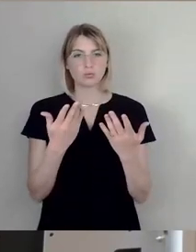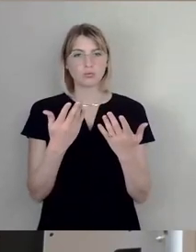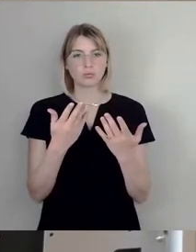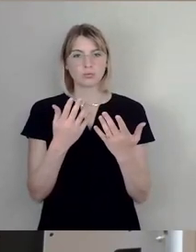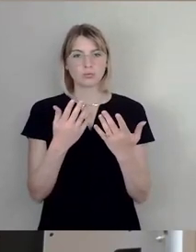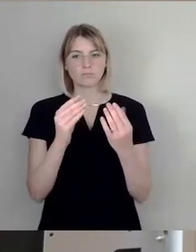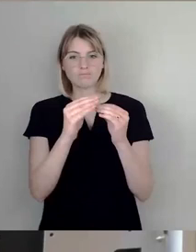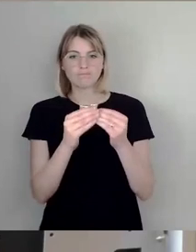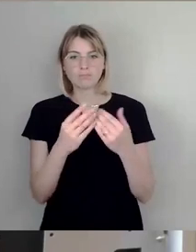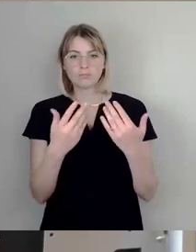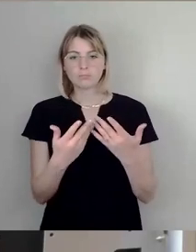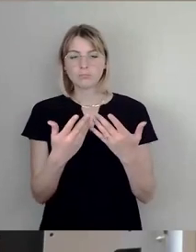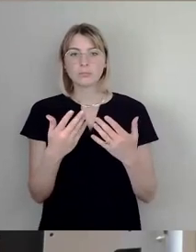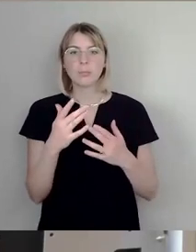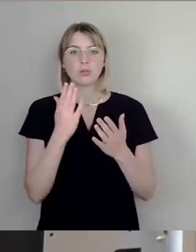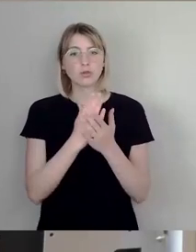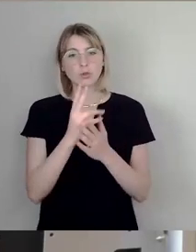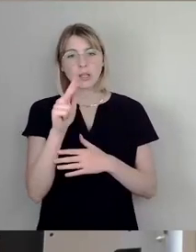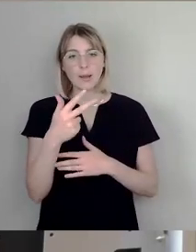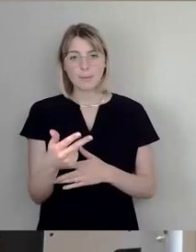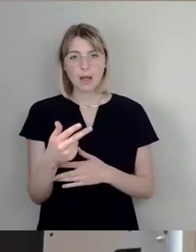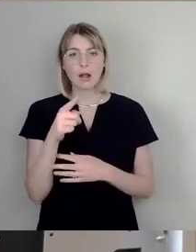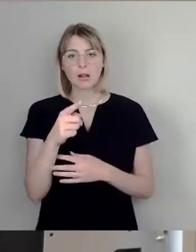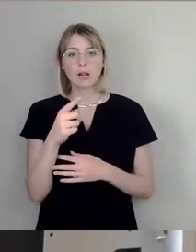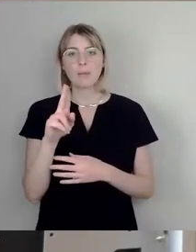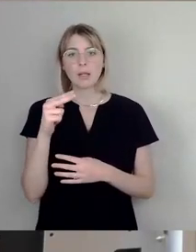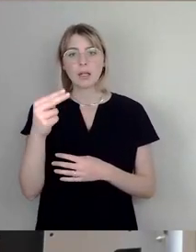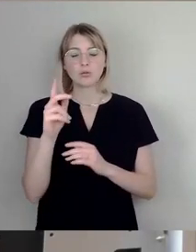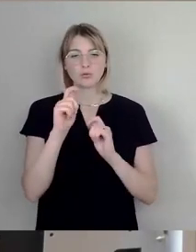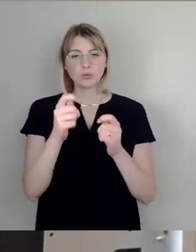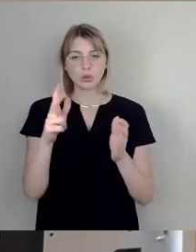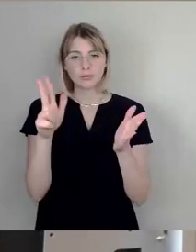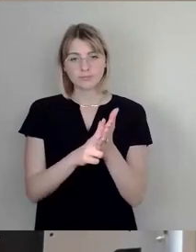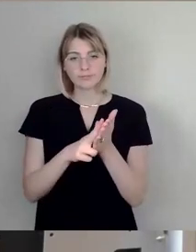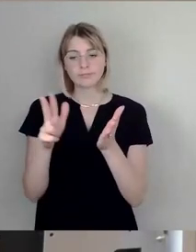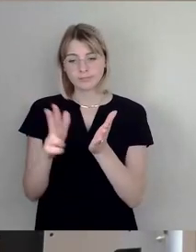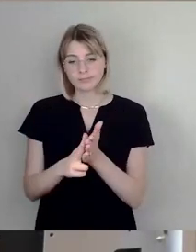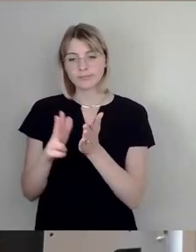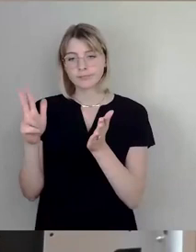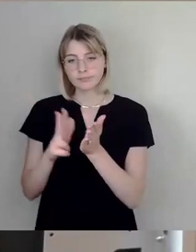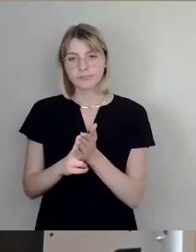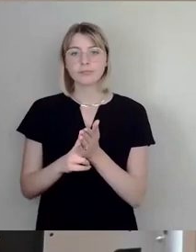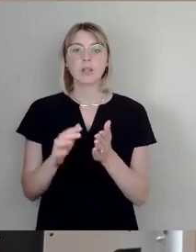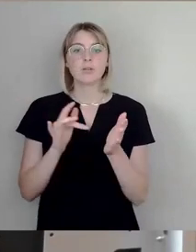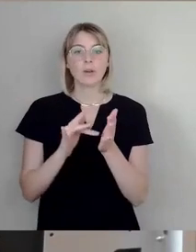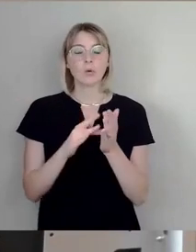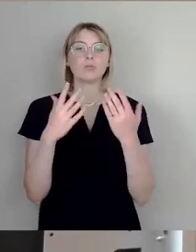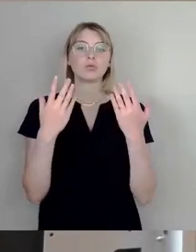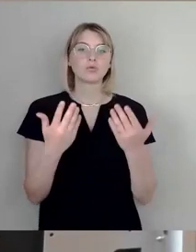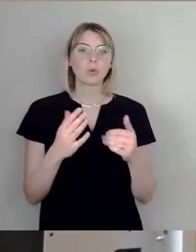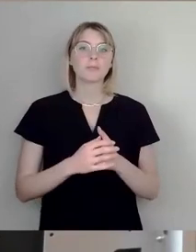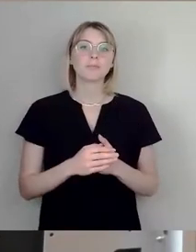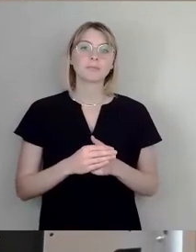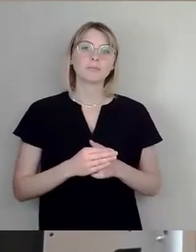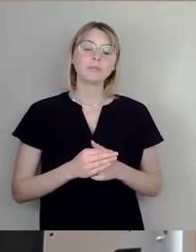und dreimal hat er den Benennungsvorschlag bestätigt. Ursache ist, dass erst